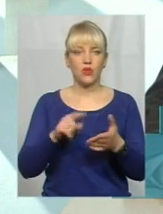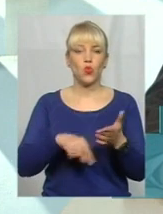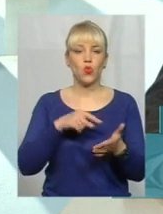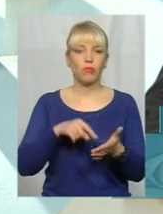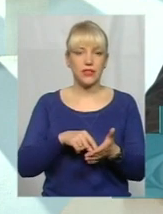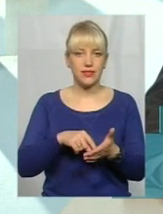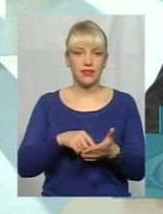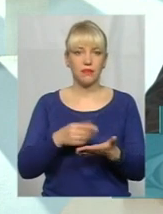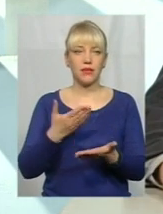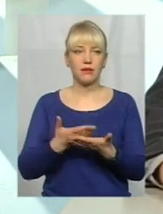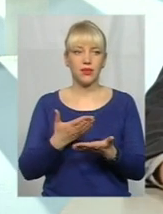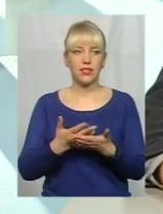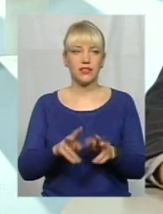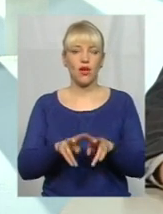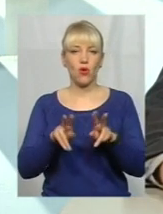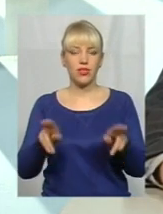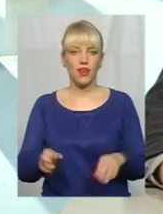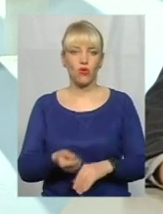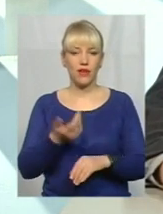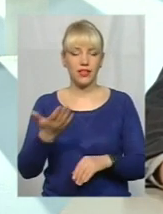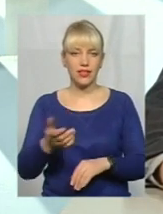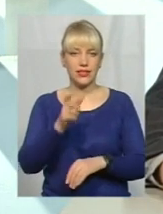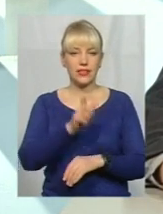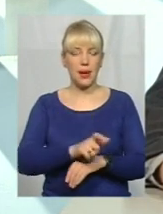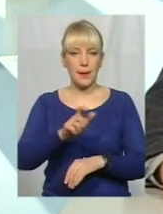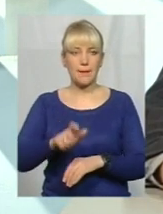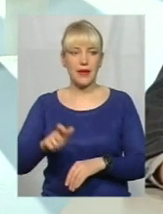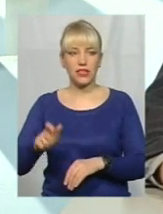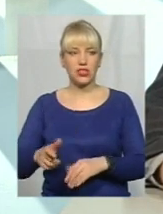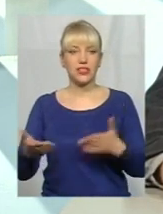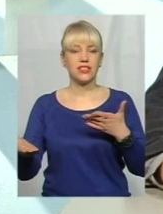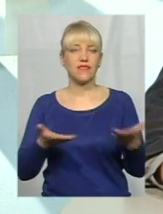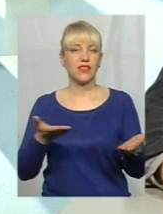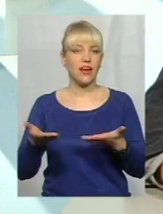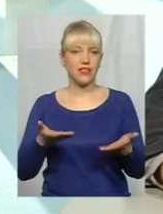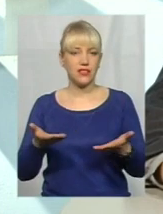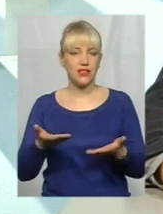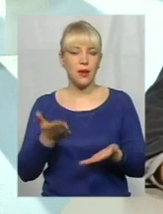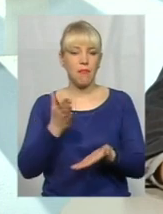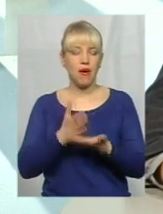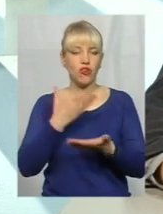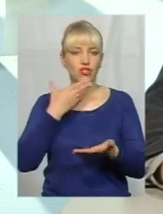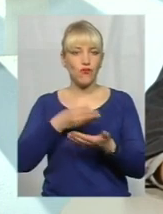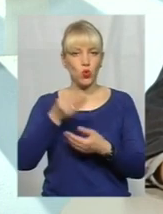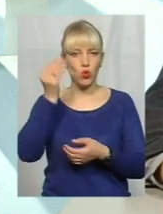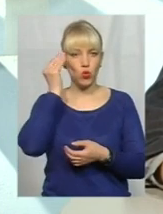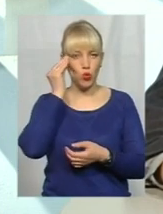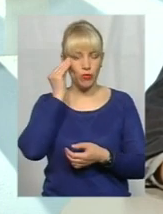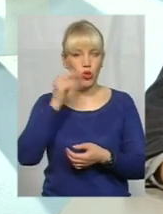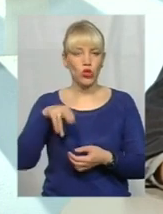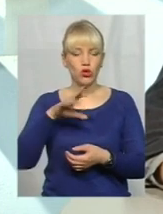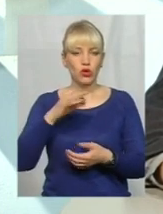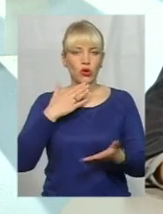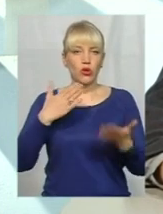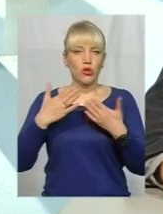приблизна однакова кількість мешканців, які мають свою думку стосовно собак.